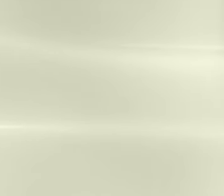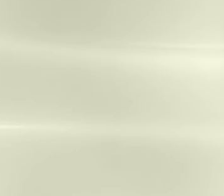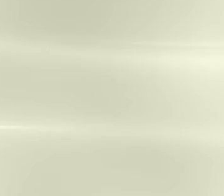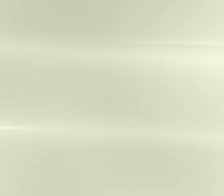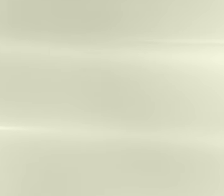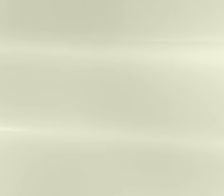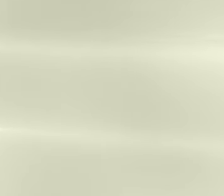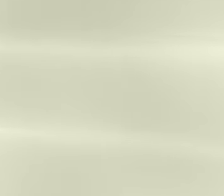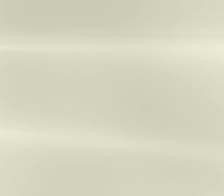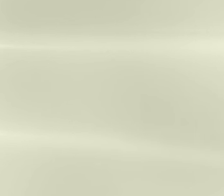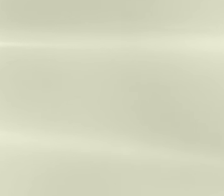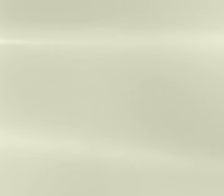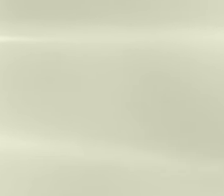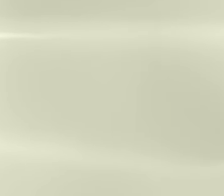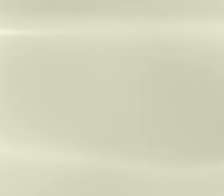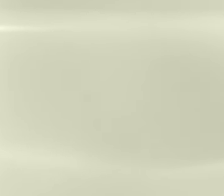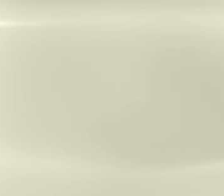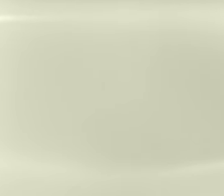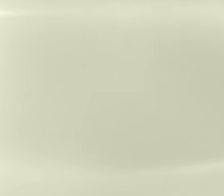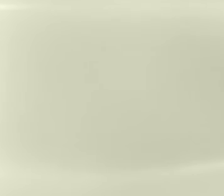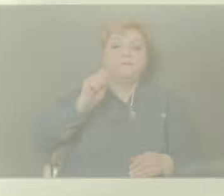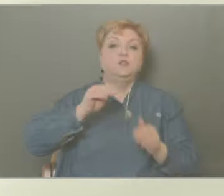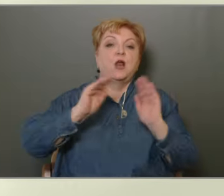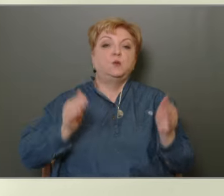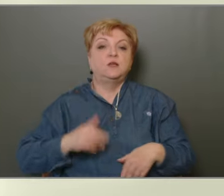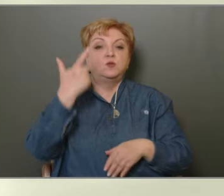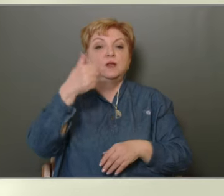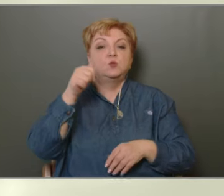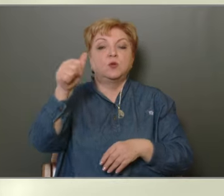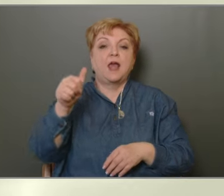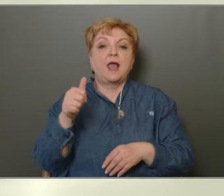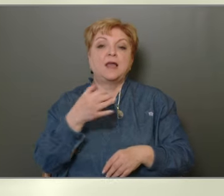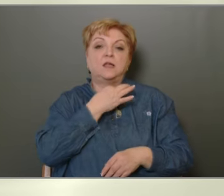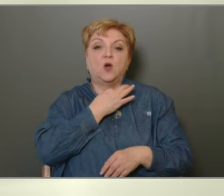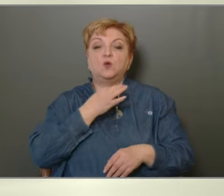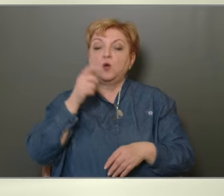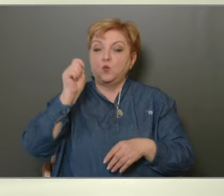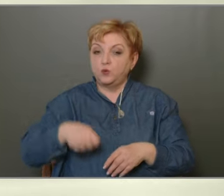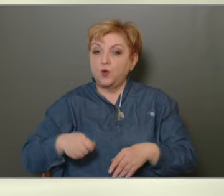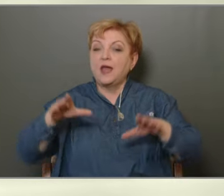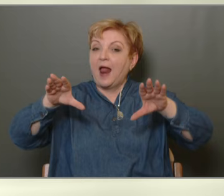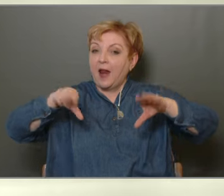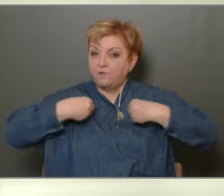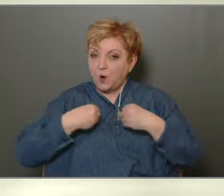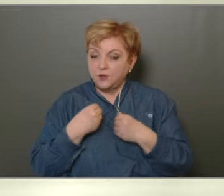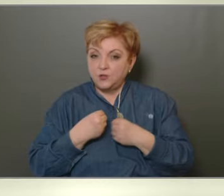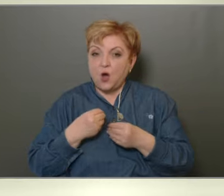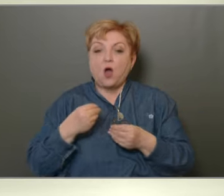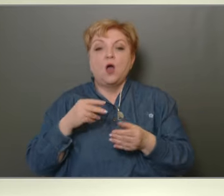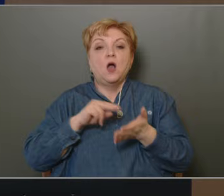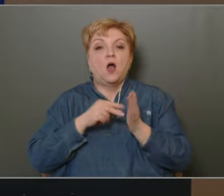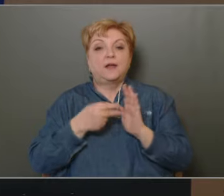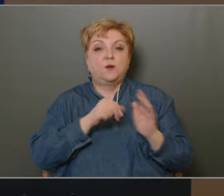Képviselő testület, 21 egyhangúan úgy dönt, elfogadja a kerületi önkormányzat közbiztonság és